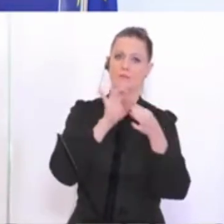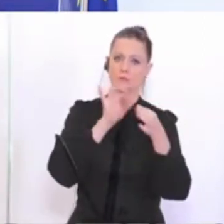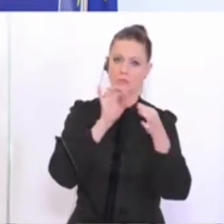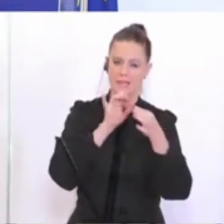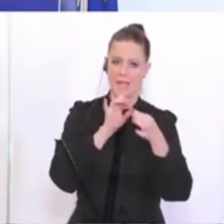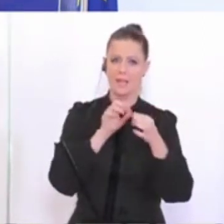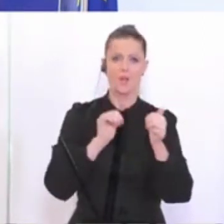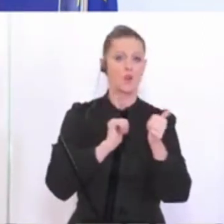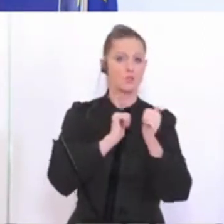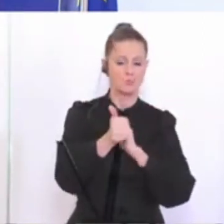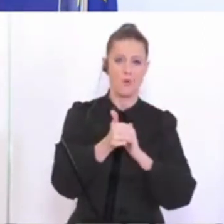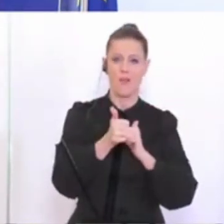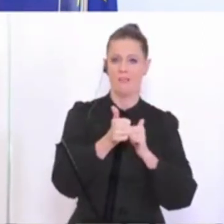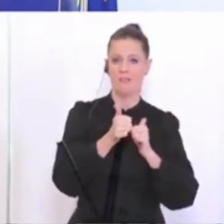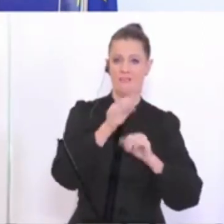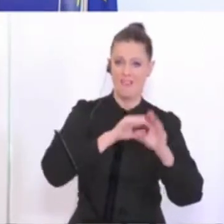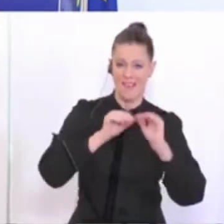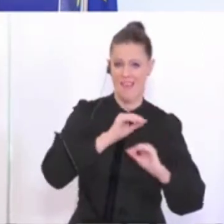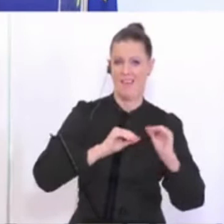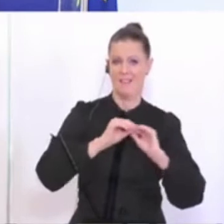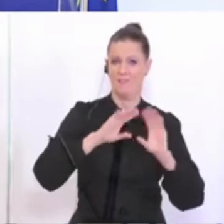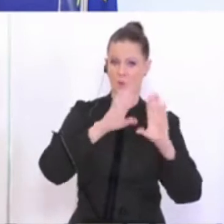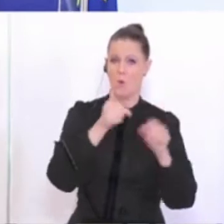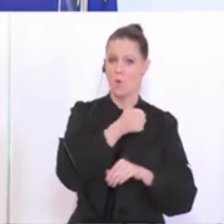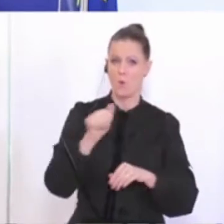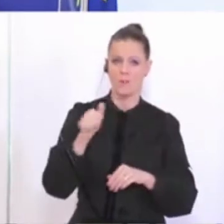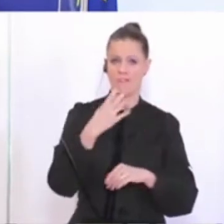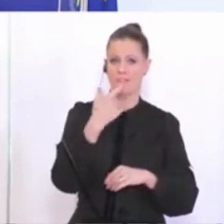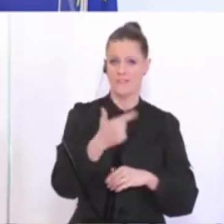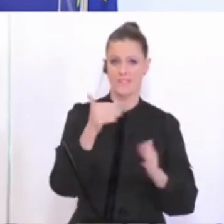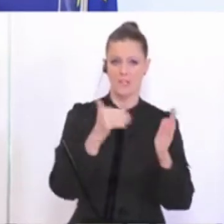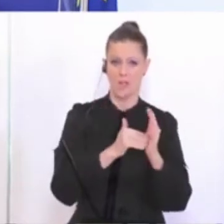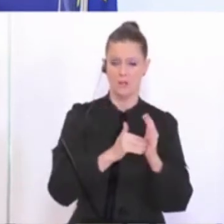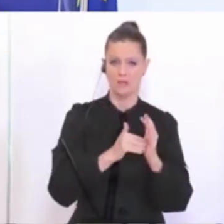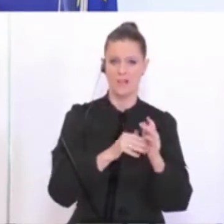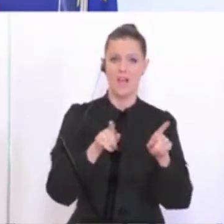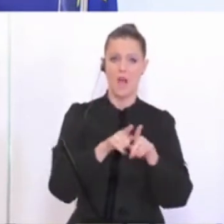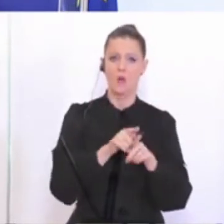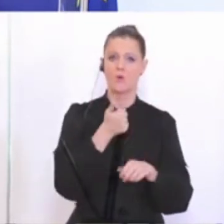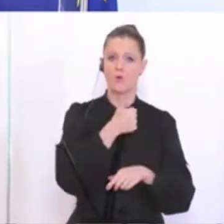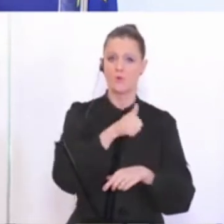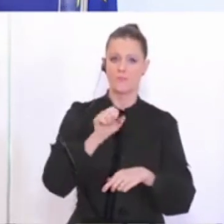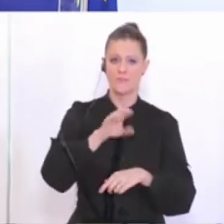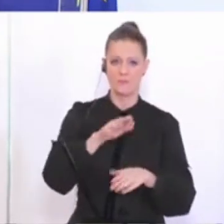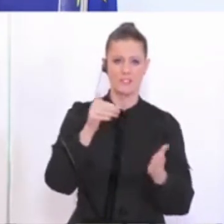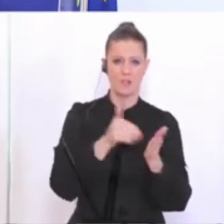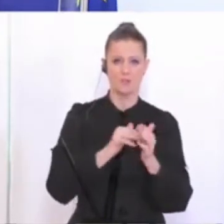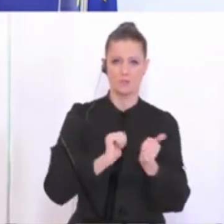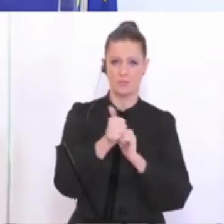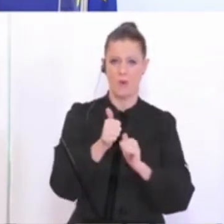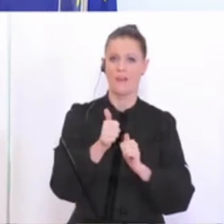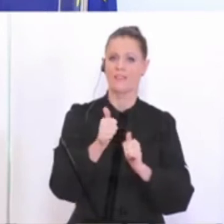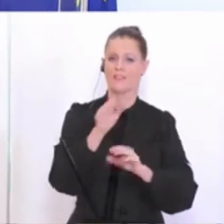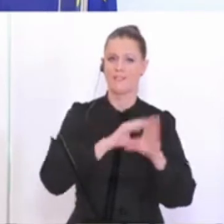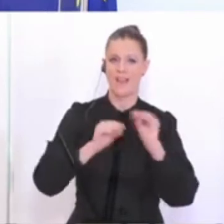aber auch der Vereine allgemein. sind 124.000 insgesamt in Österreich, davon 15.000 Sportvereine mit mehr als 2 Millionen